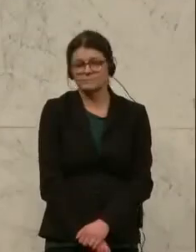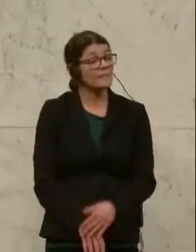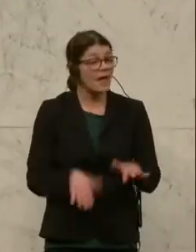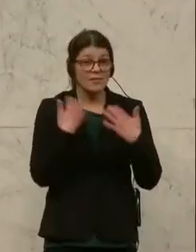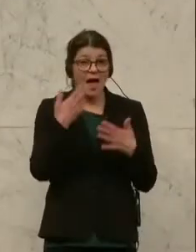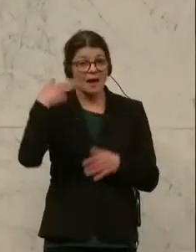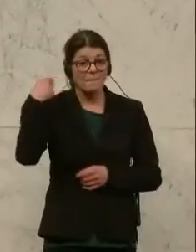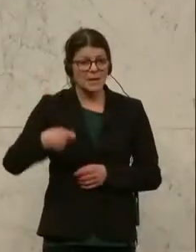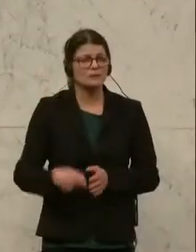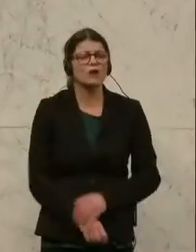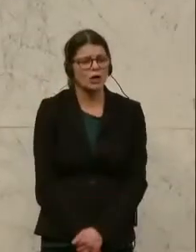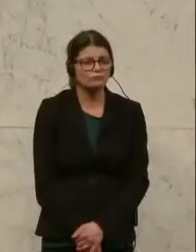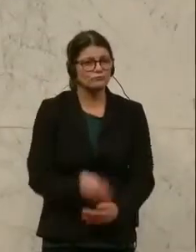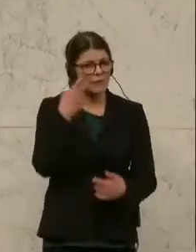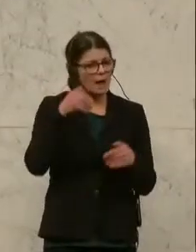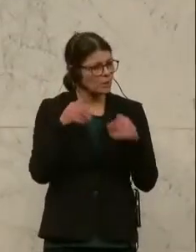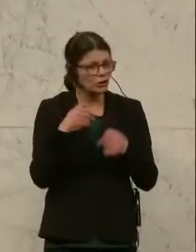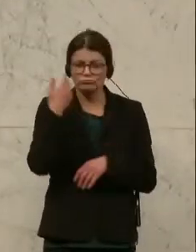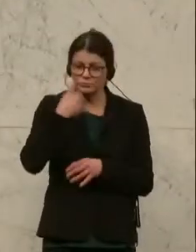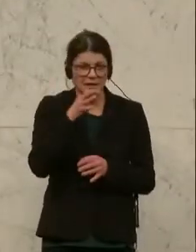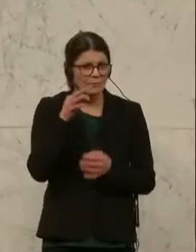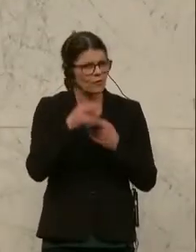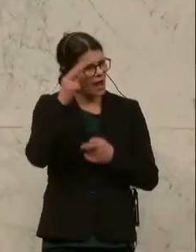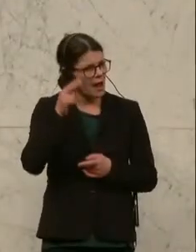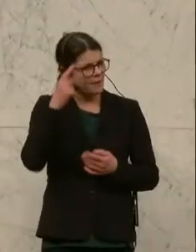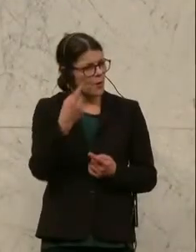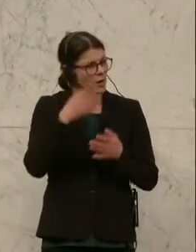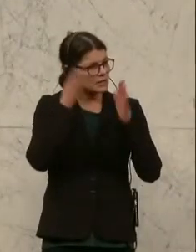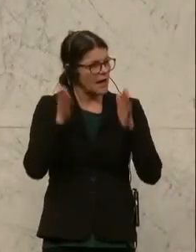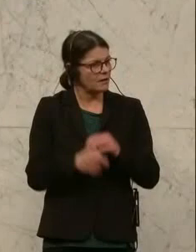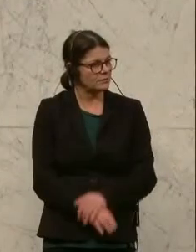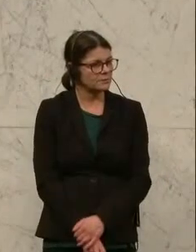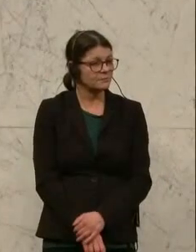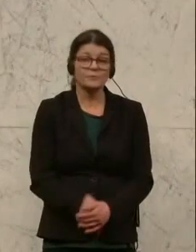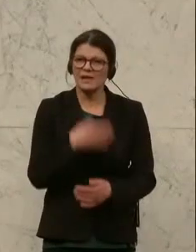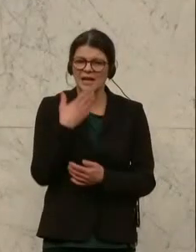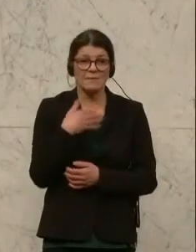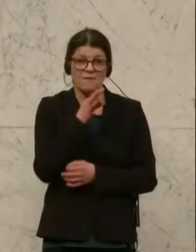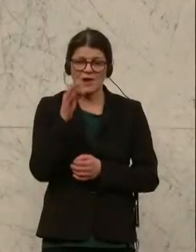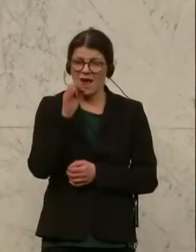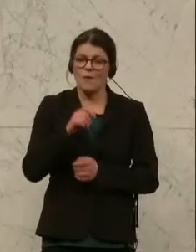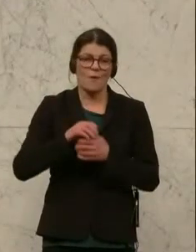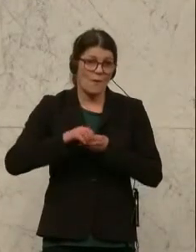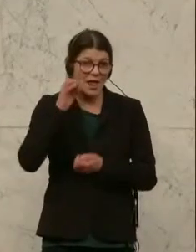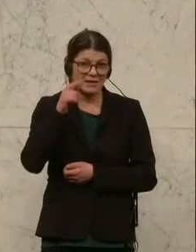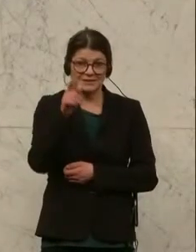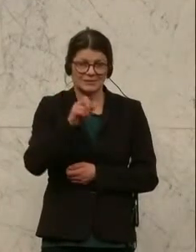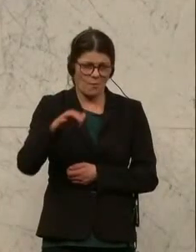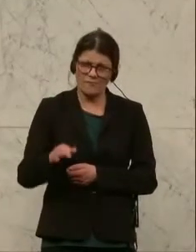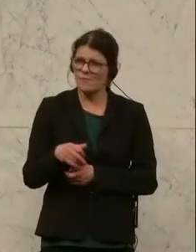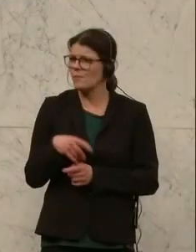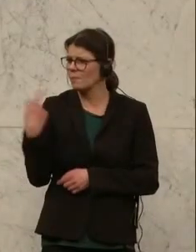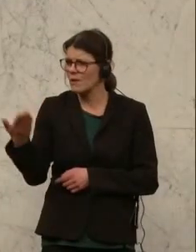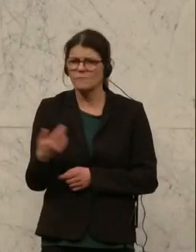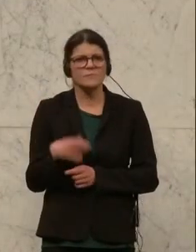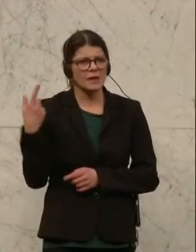Danke, Präsident, Herr Minister, Geschätzte Damen und Herren, Hohes Haus, liebe Frau Zopf, Frau Kollegin Zopf und liebe ÖVP, Sie haben